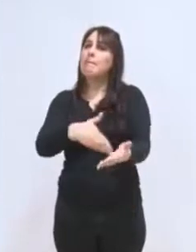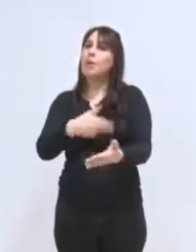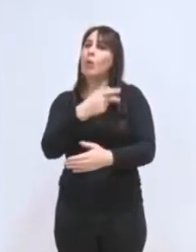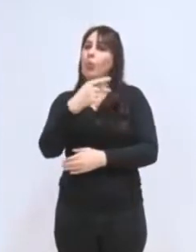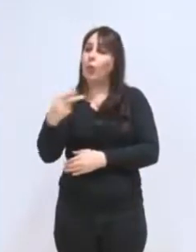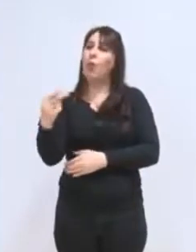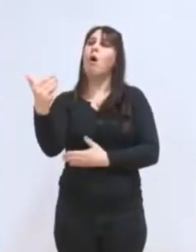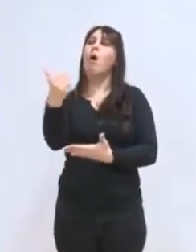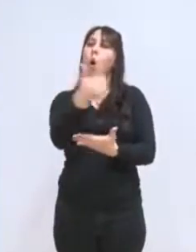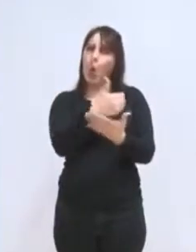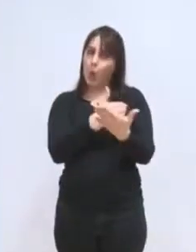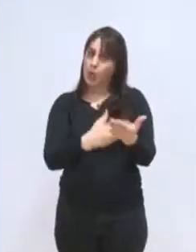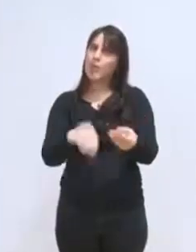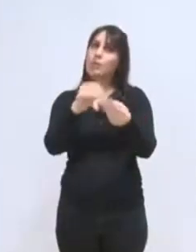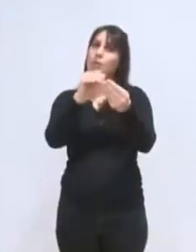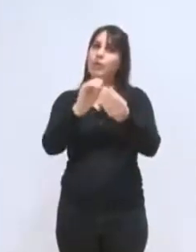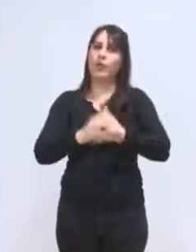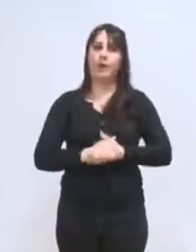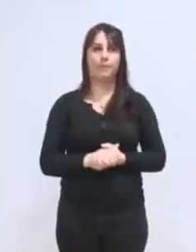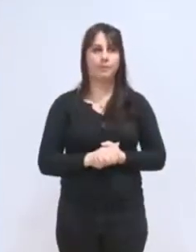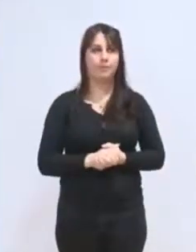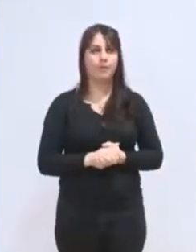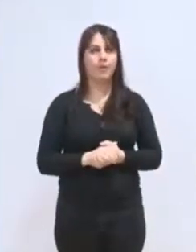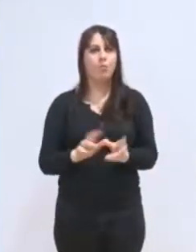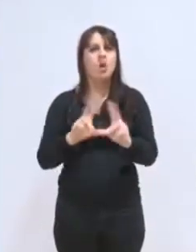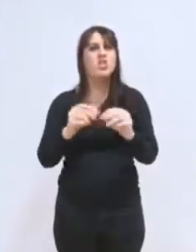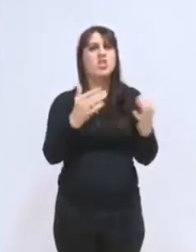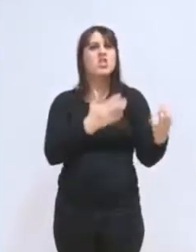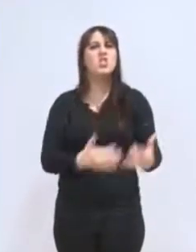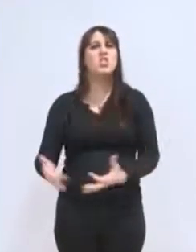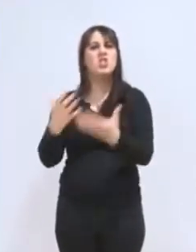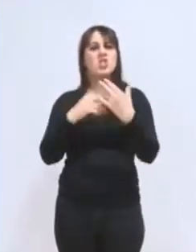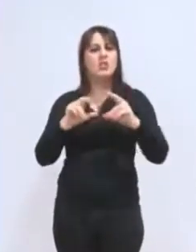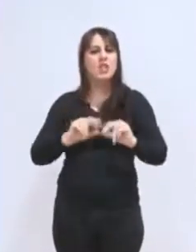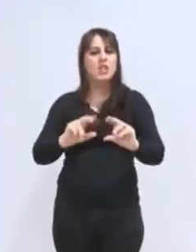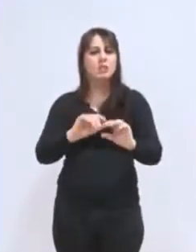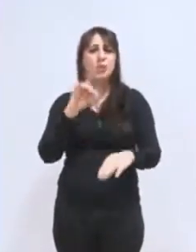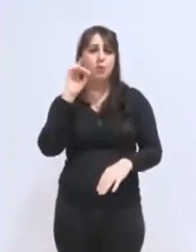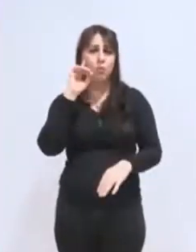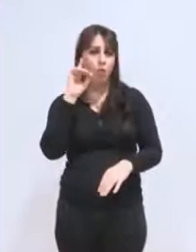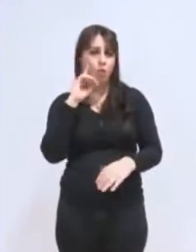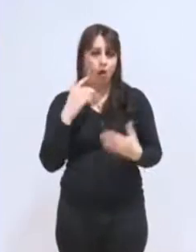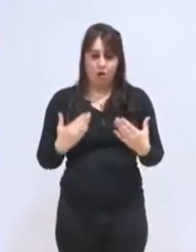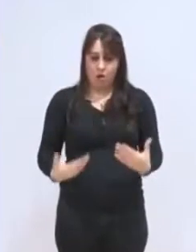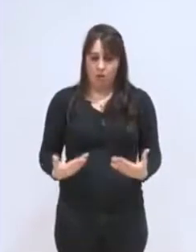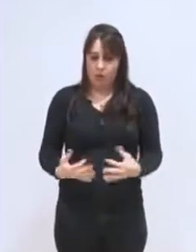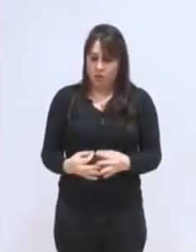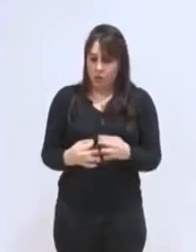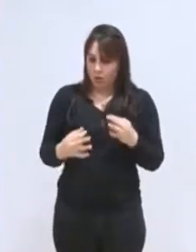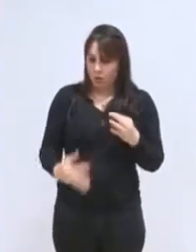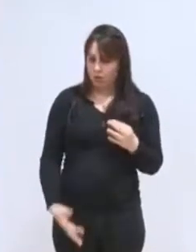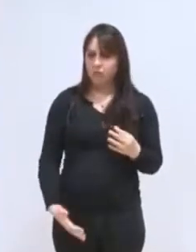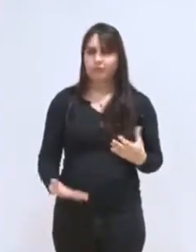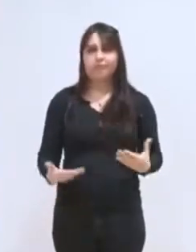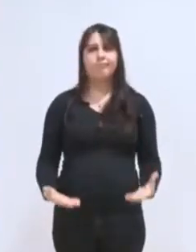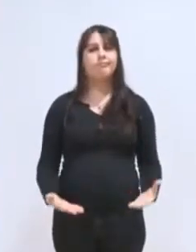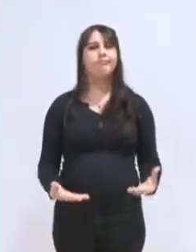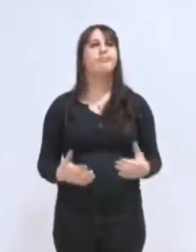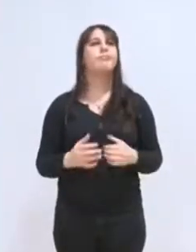supplémentaires. Si je vous dis cela, c'est parce que nous trouvons, après avoir évoqué la question